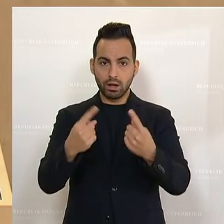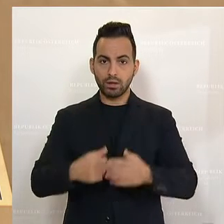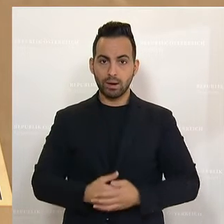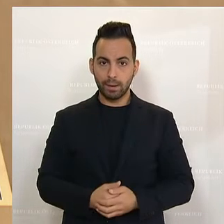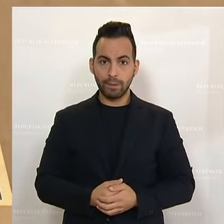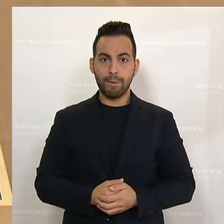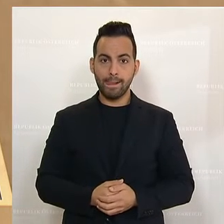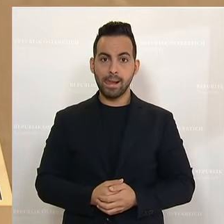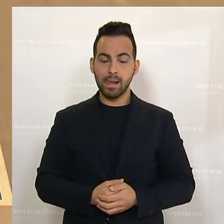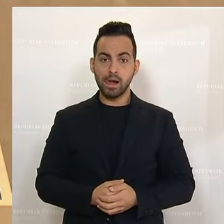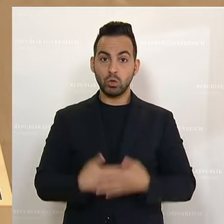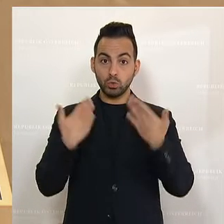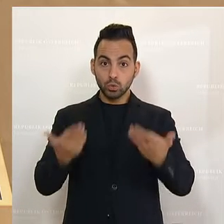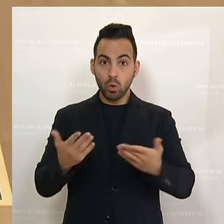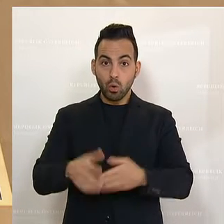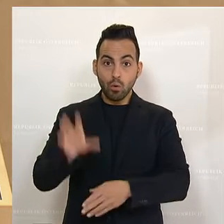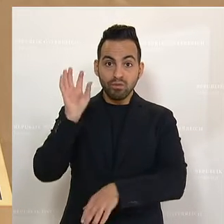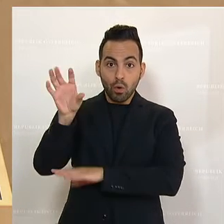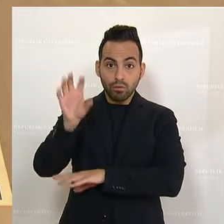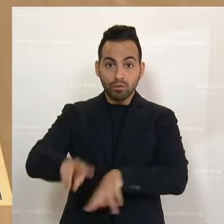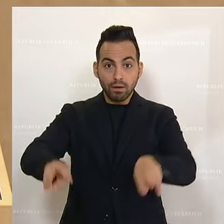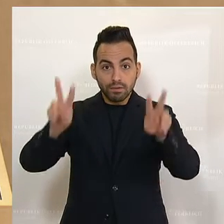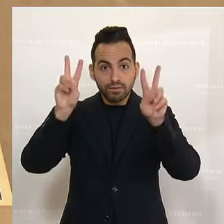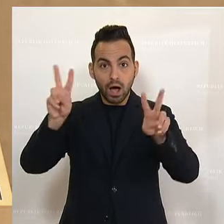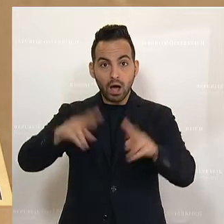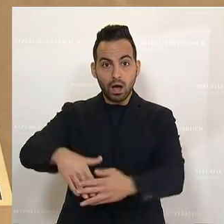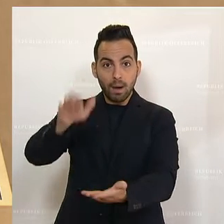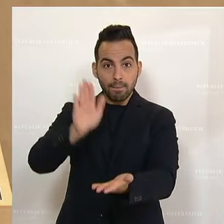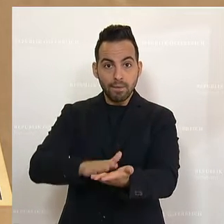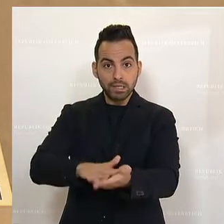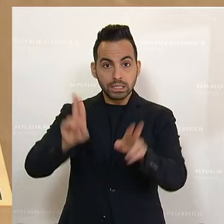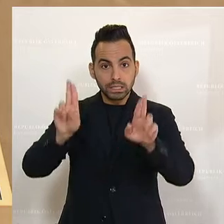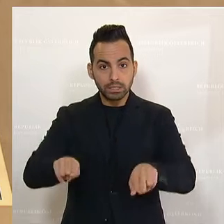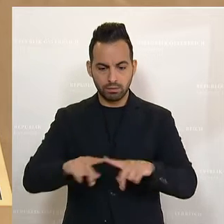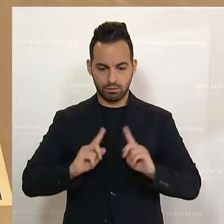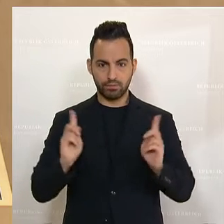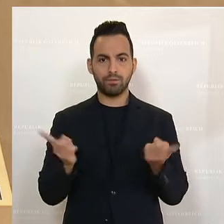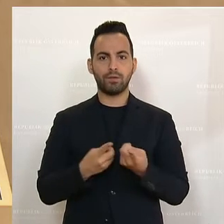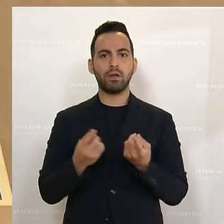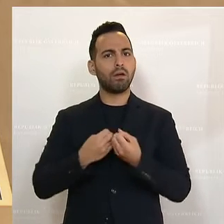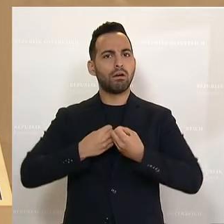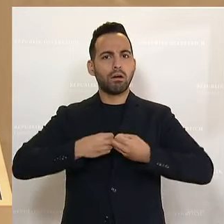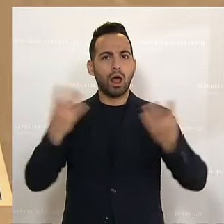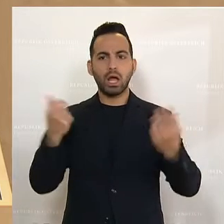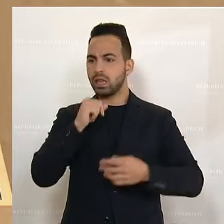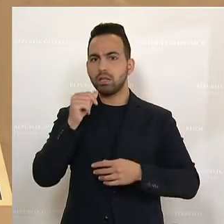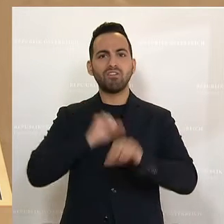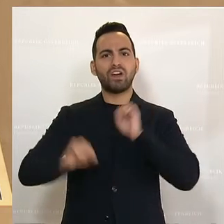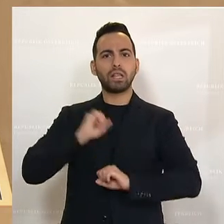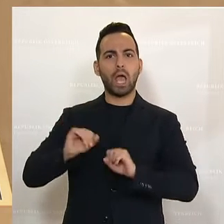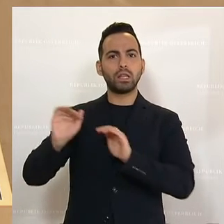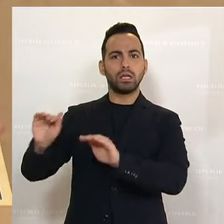Wenn sich diese Vorwürfe bewahrheiten, dann verteidigen wir sie in keinster Weise.